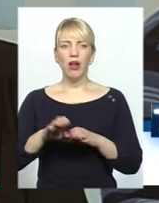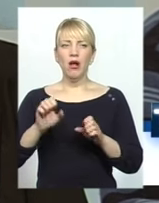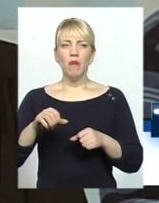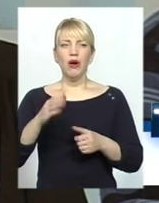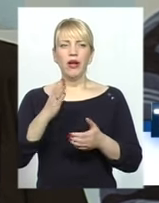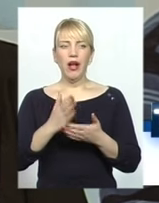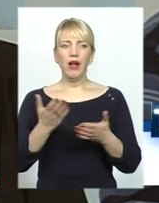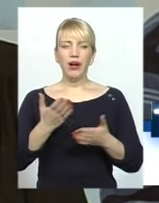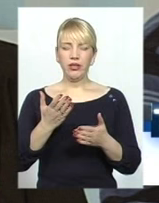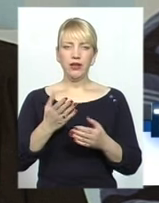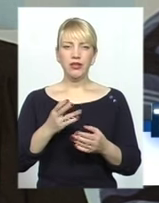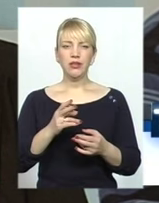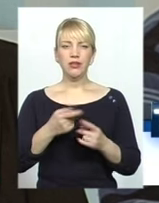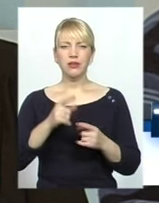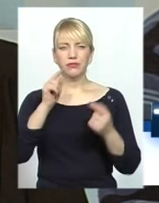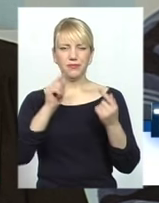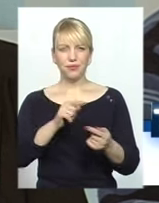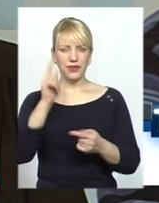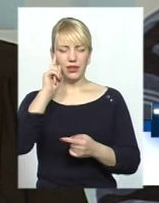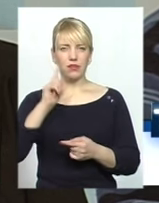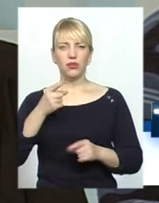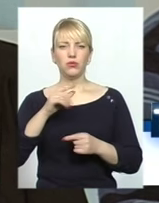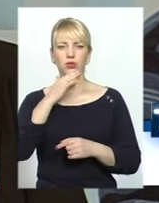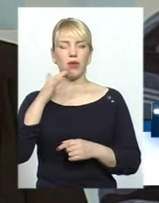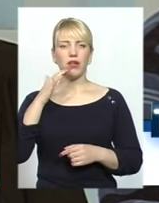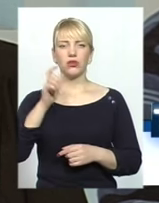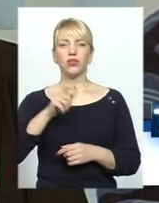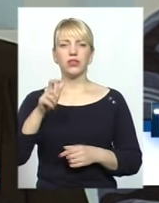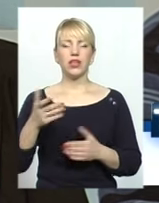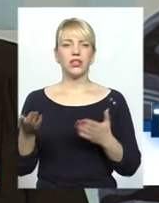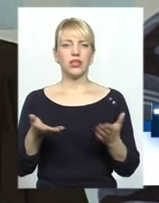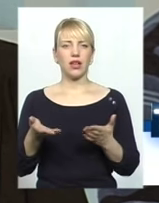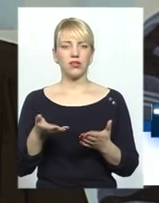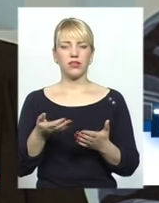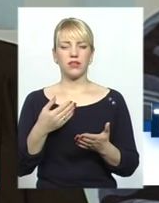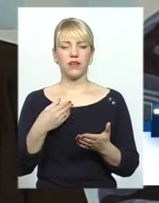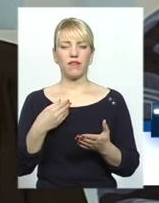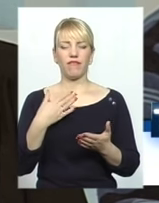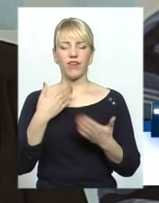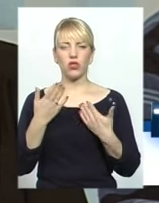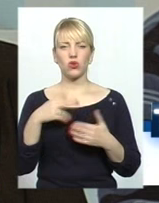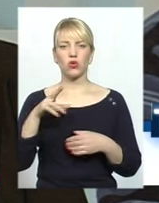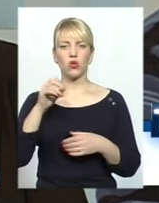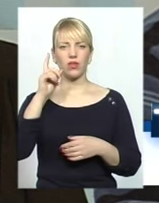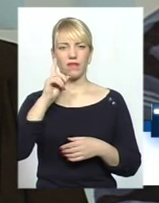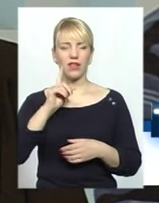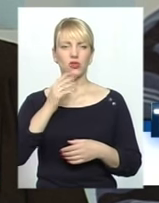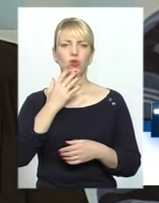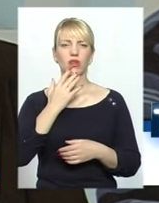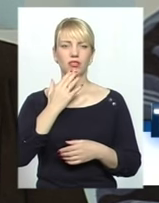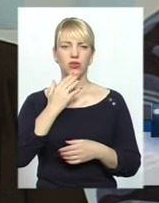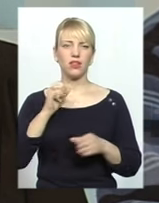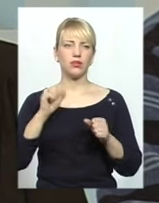існує антисемітізм, тому що ми знаємо, що дуже багато людей якимось чином відноситься до єврейської національності, ну,